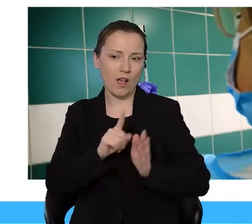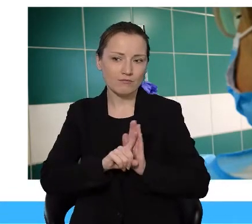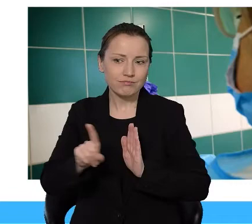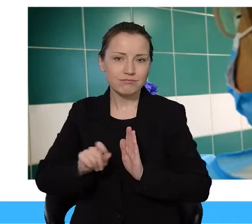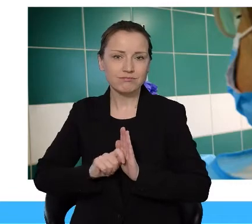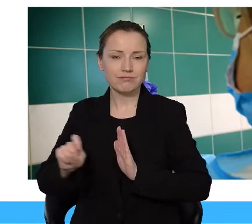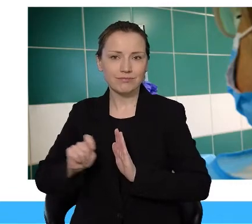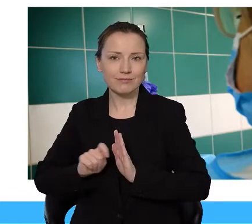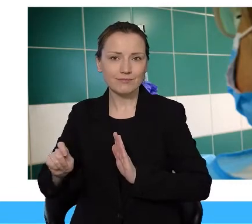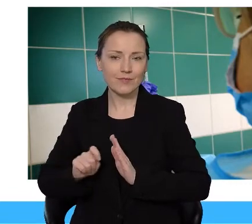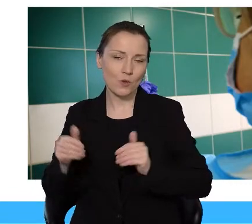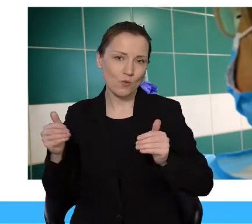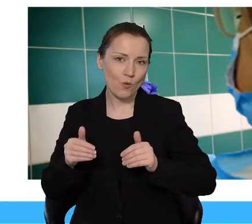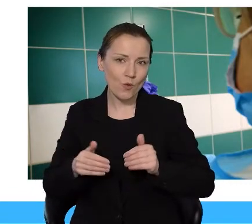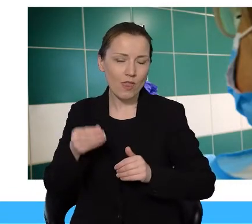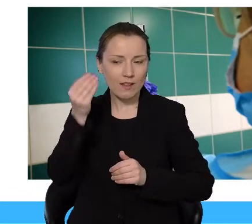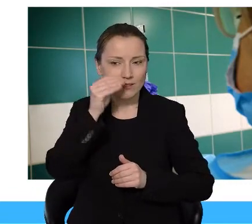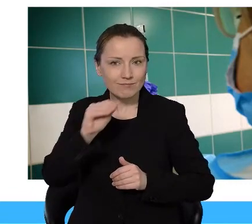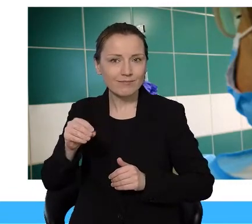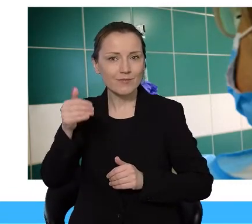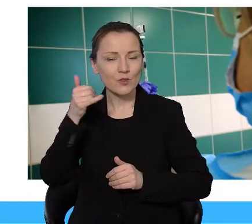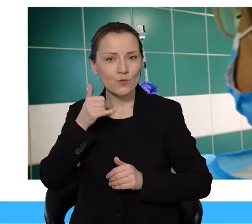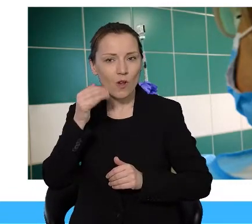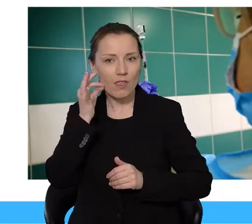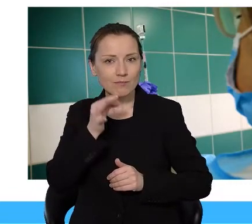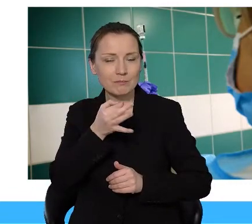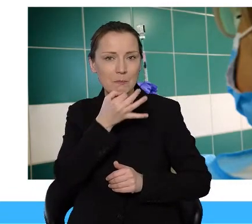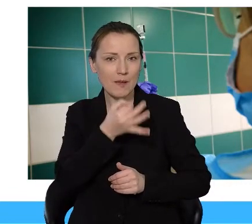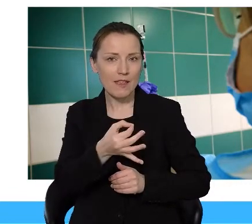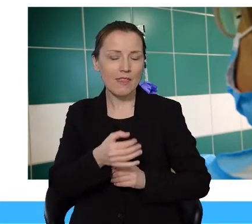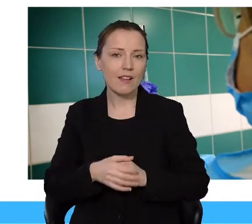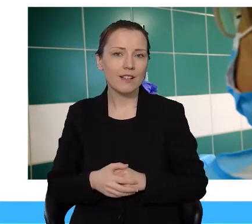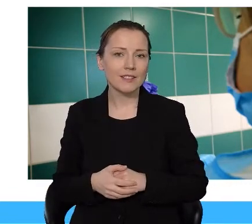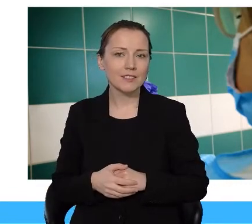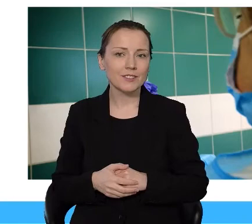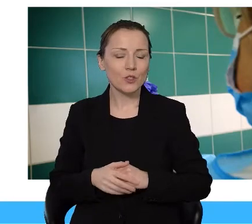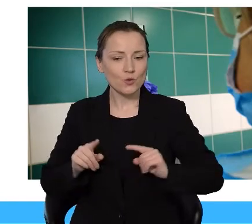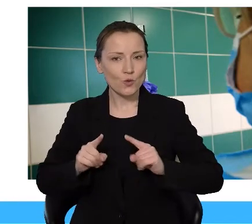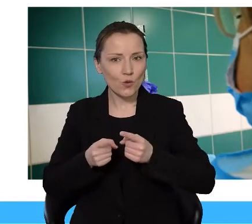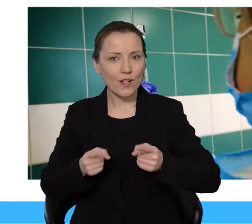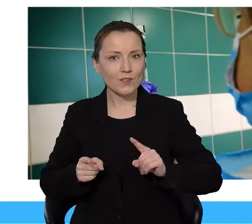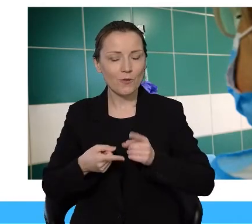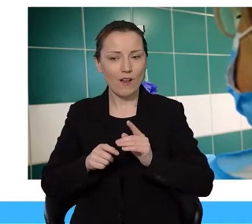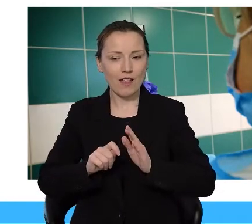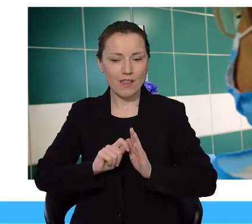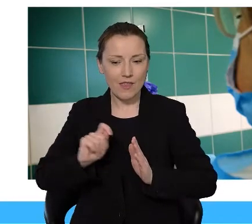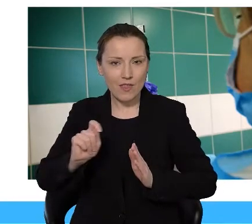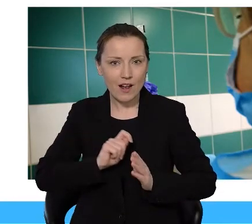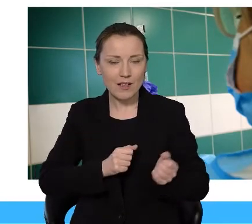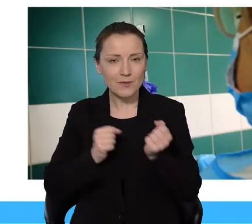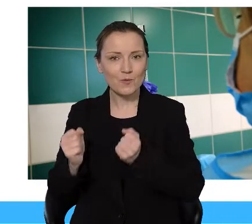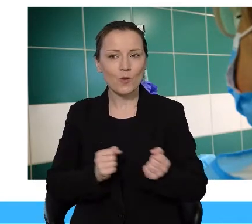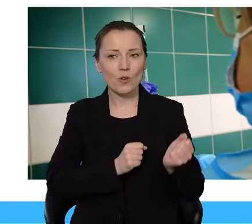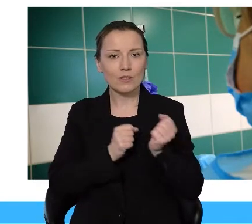a więc możliwość zgłaszania, możliwość zadawania pytań, zorganizowania całego transportu, no i